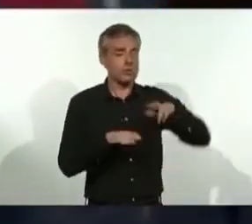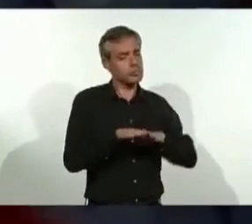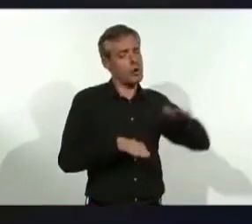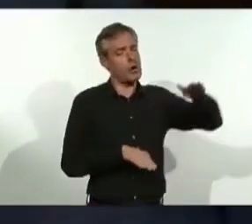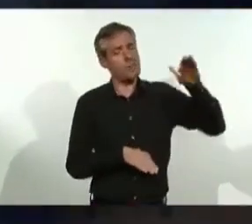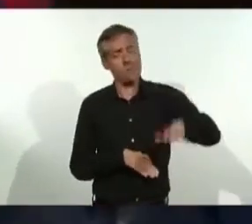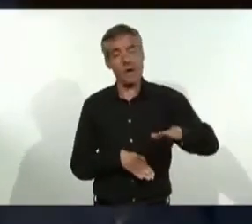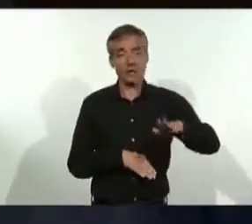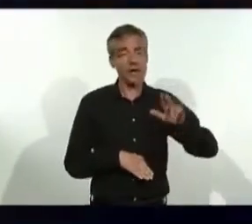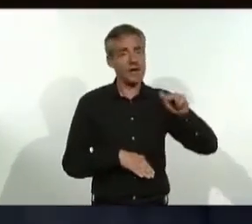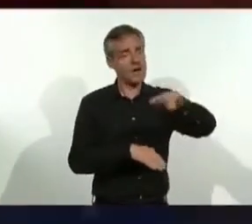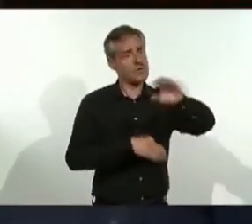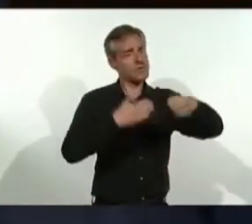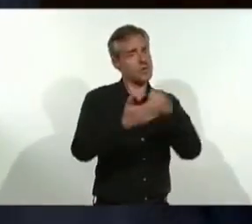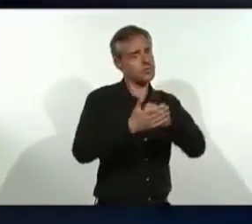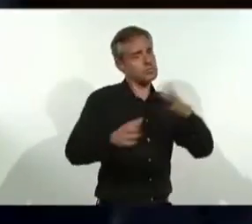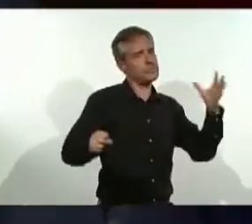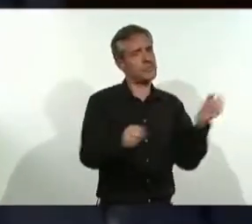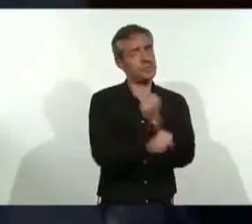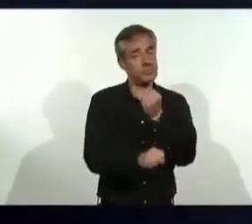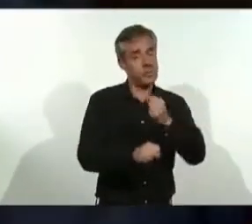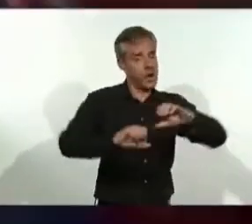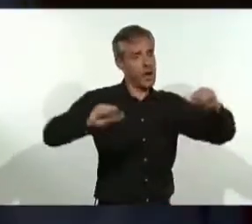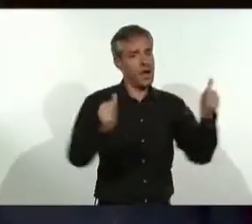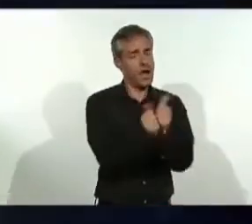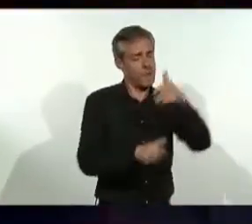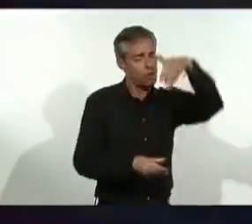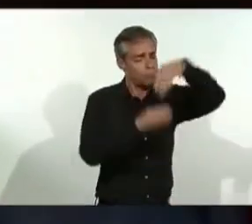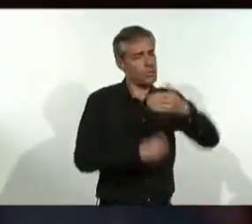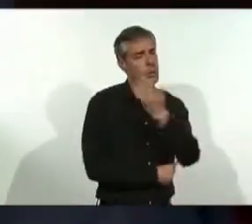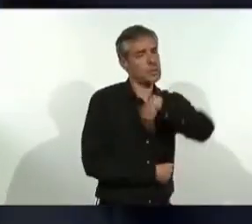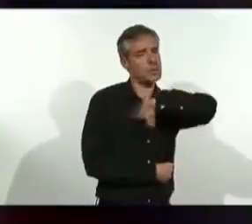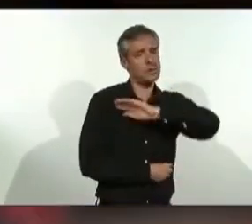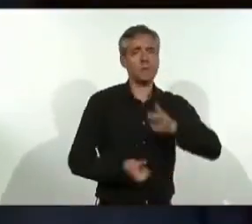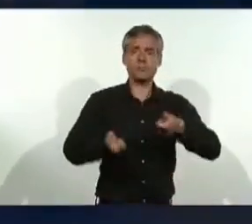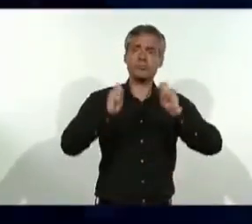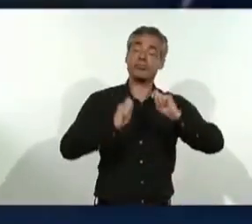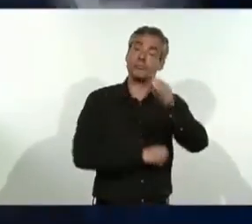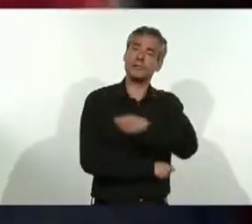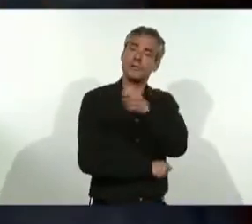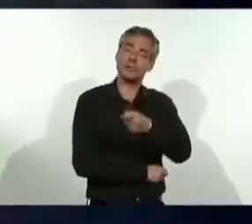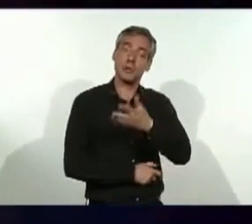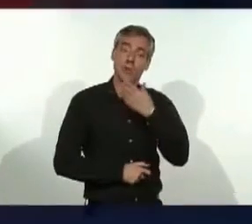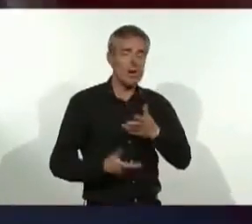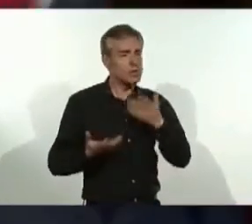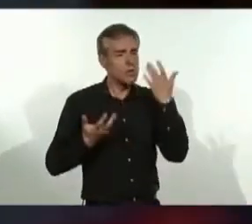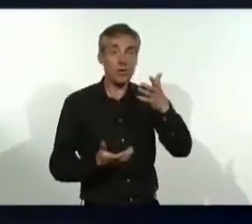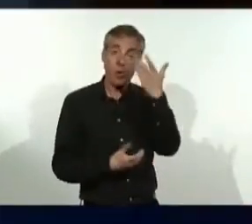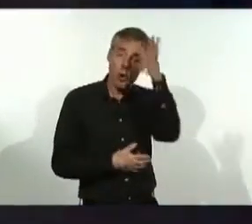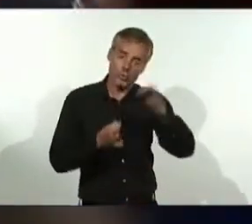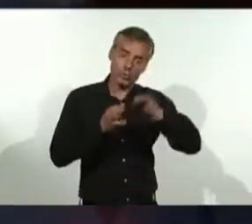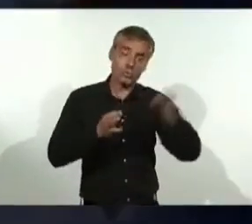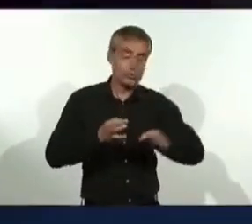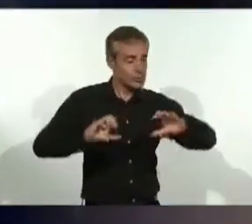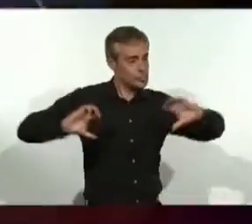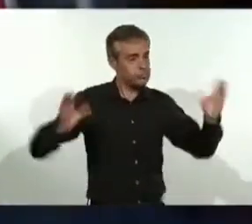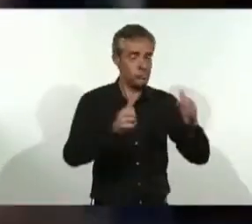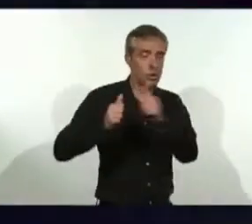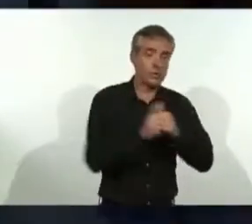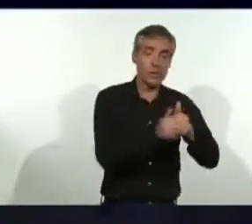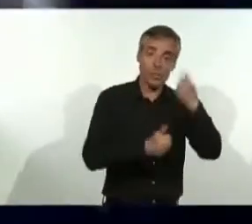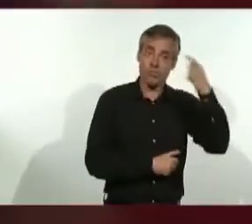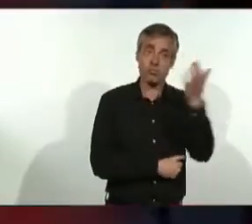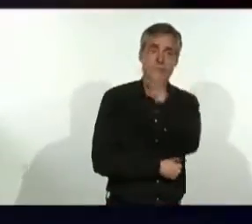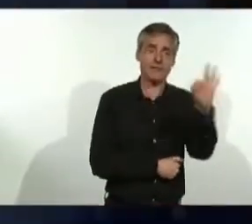et nous irons au bout avec responsabilité, mais je veux autre chose avec vous pour mon pays,